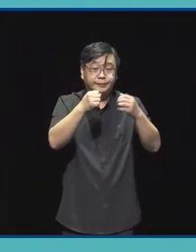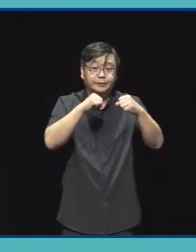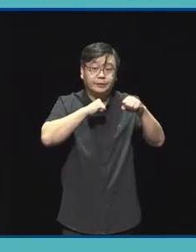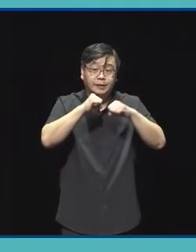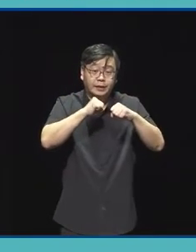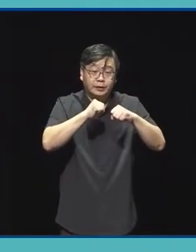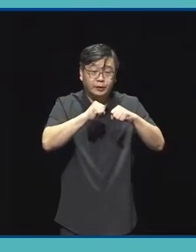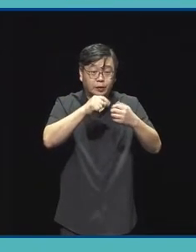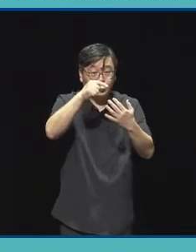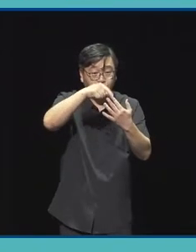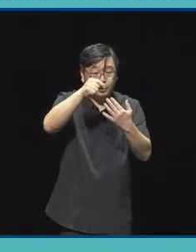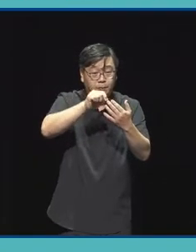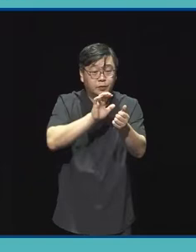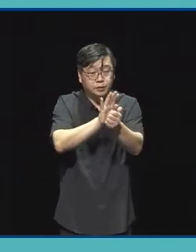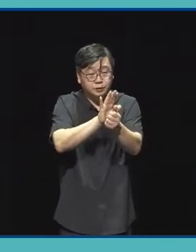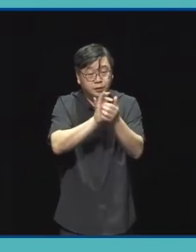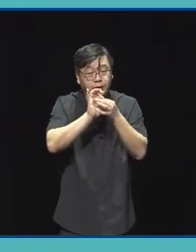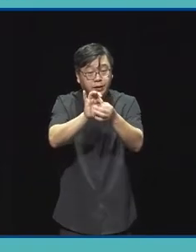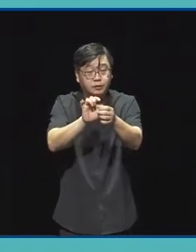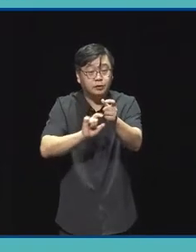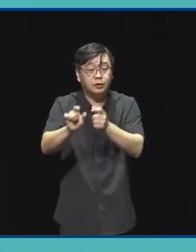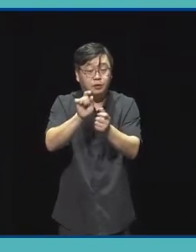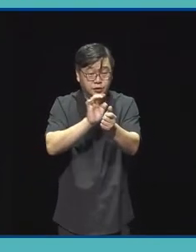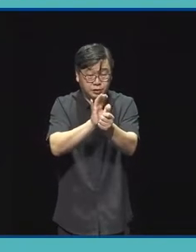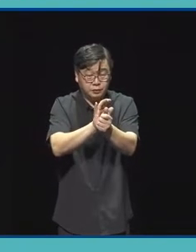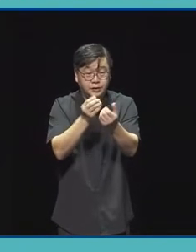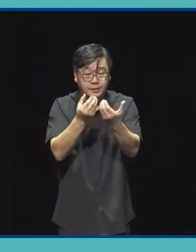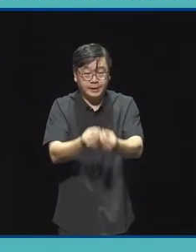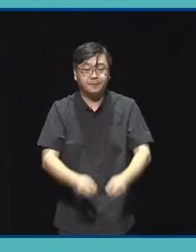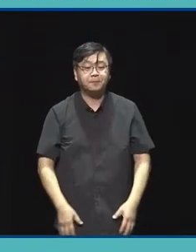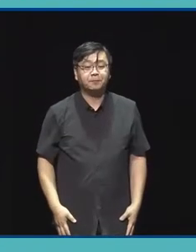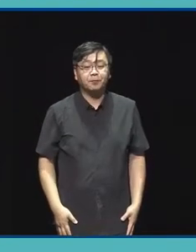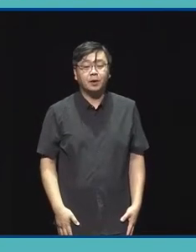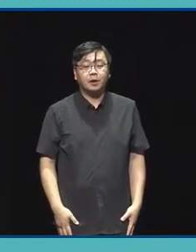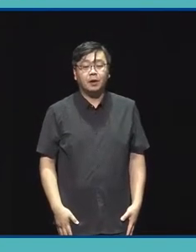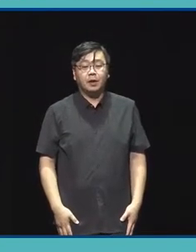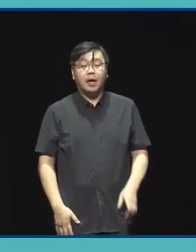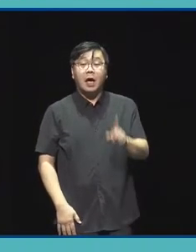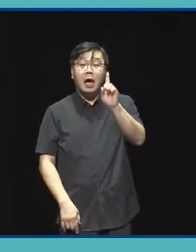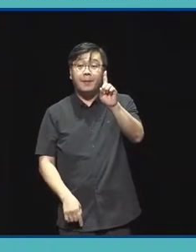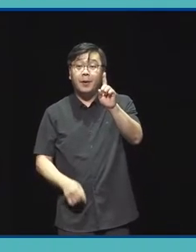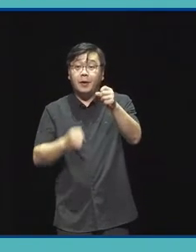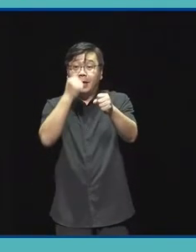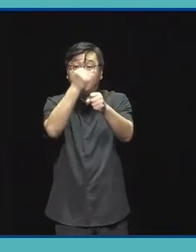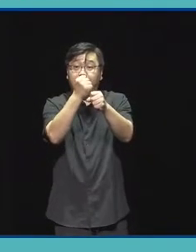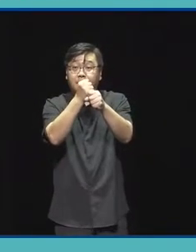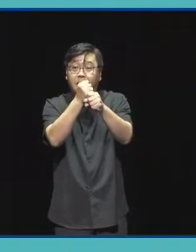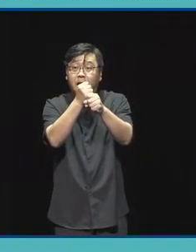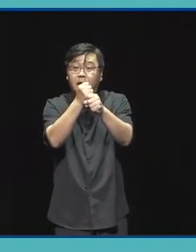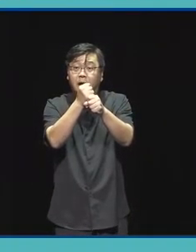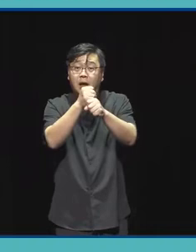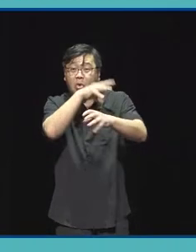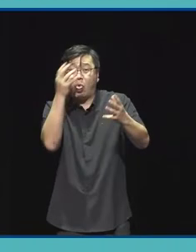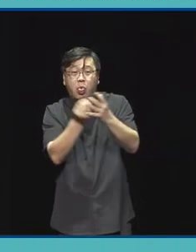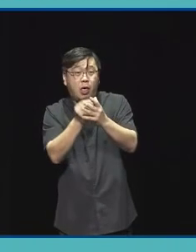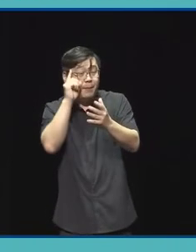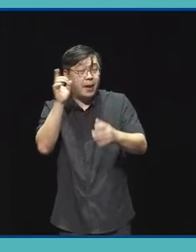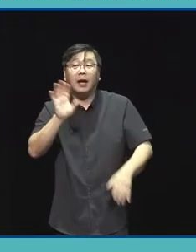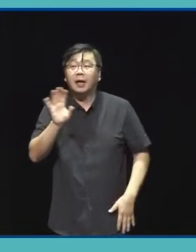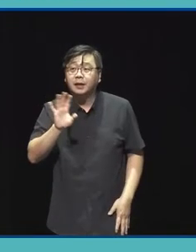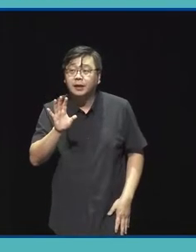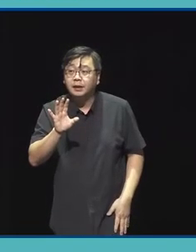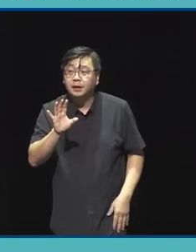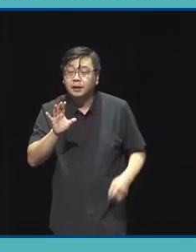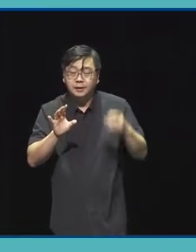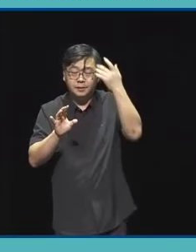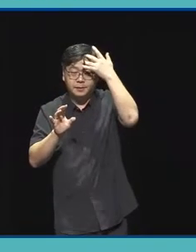이 사업은 기술융합 예술의 특성이 한 번 창작했다고 하더라도 그게 완벽할 수는 없는 것이고 예술성에 대한